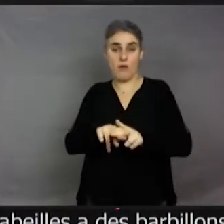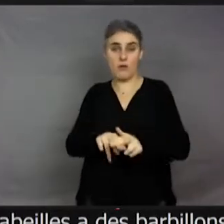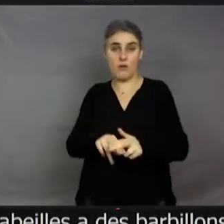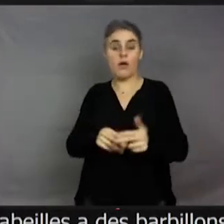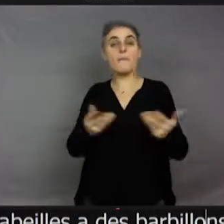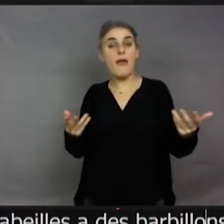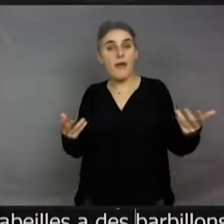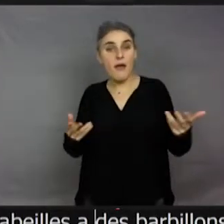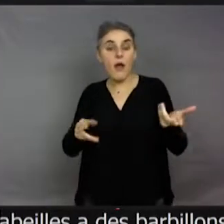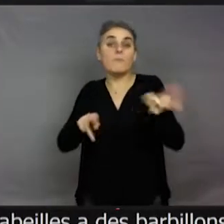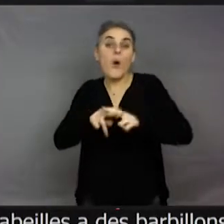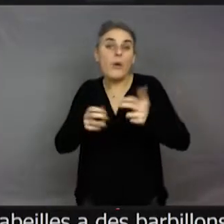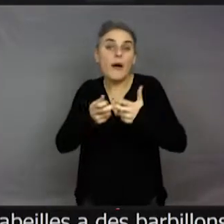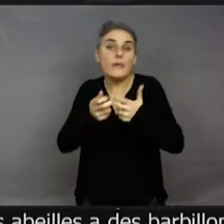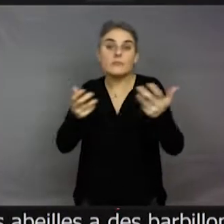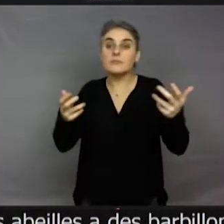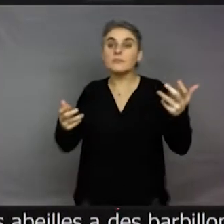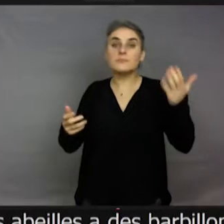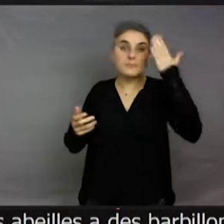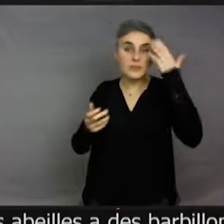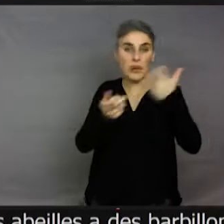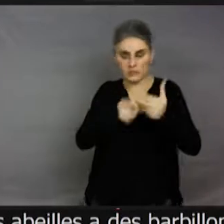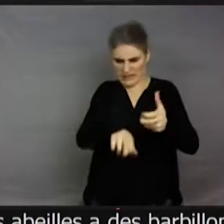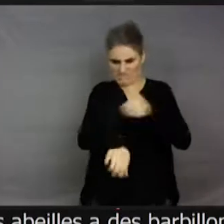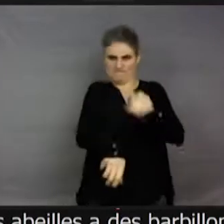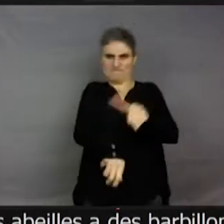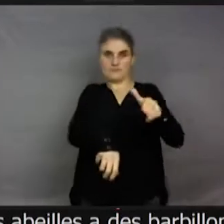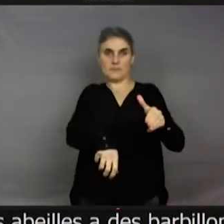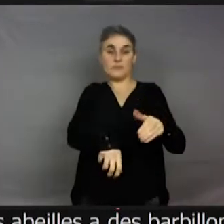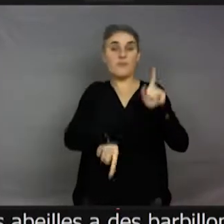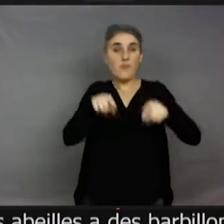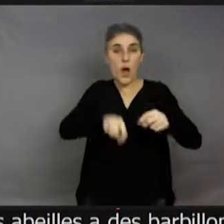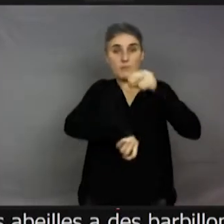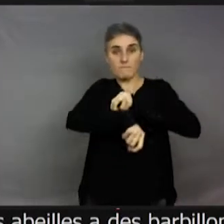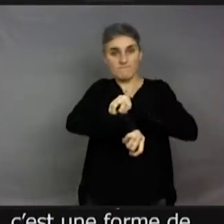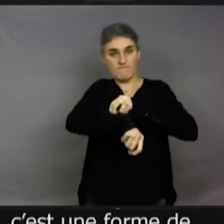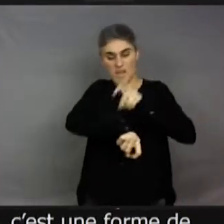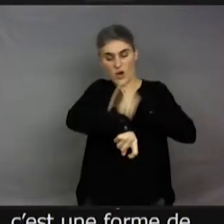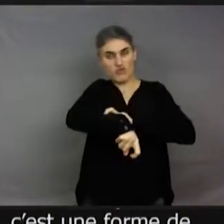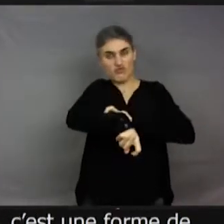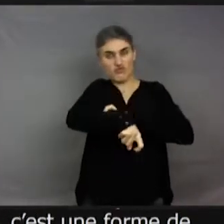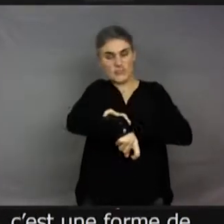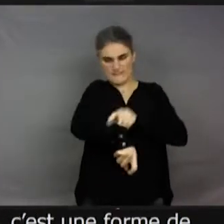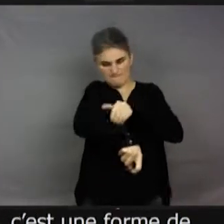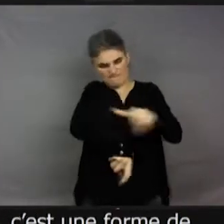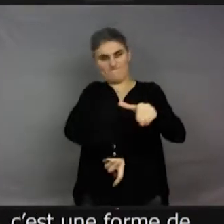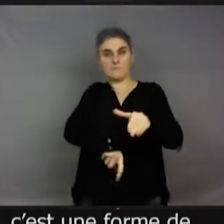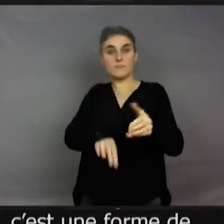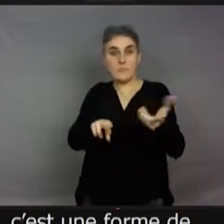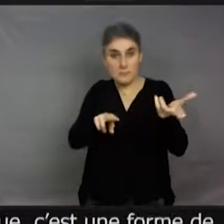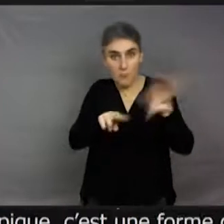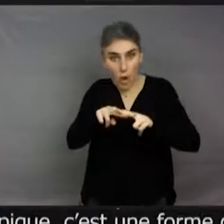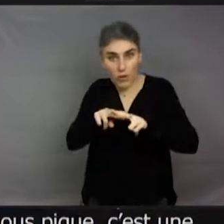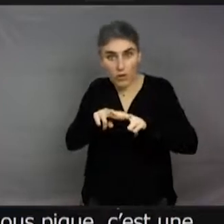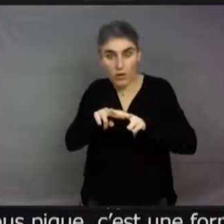qu'il va mourir, parce qu'on va vouloir s'en défaire, enfin il reste accroché, donc c'est vraiment un énorme risque pour lui. S'il meurt, ça permet de